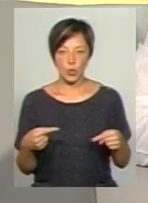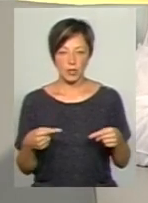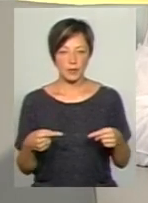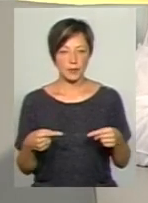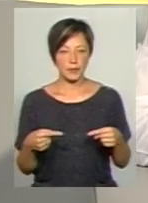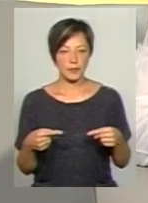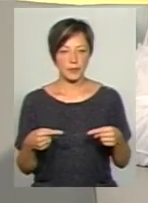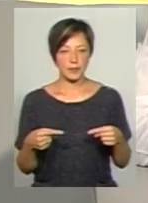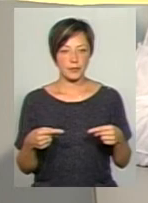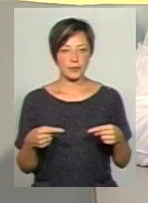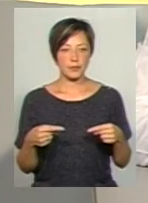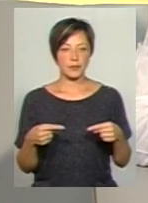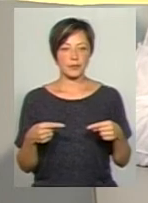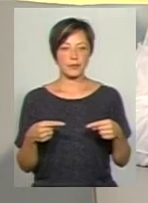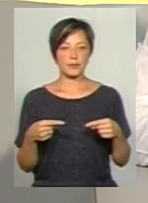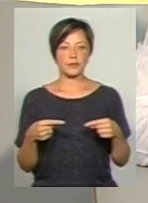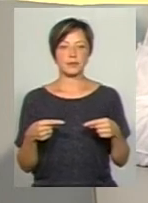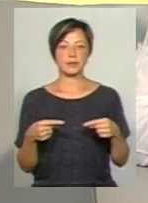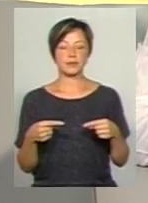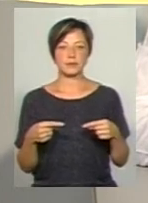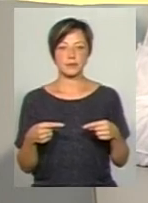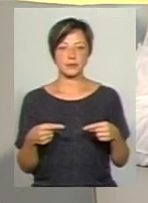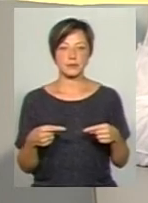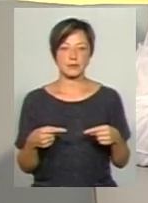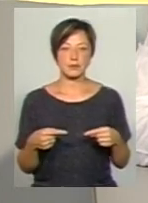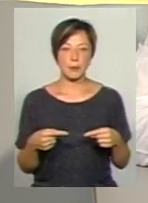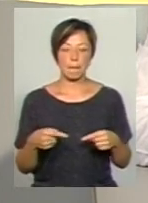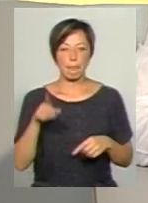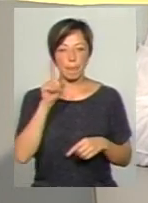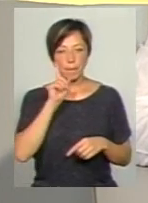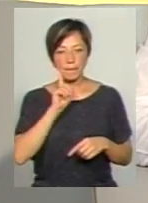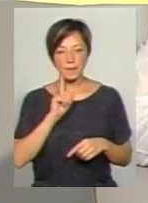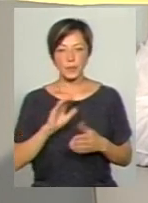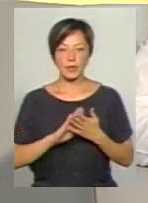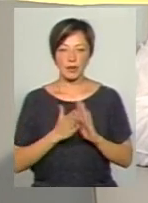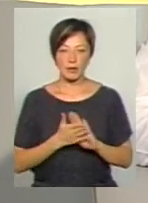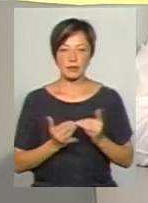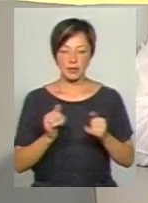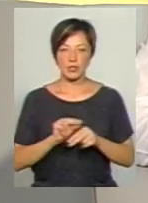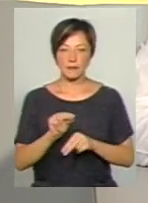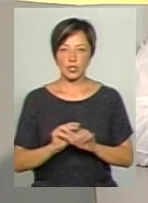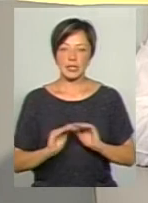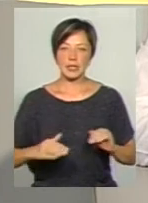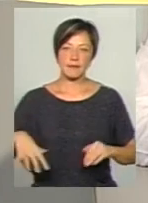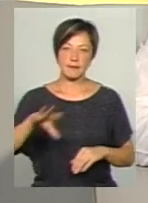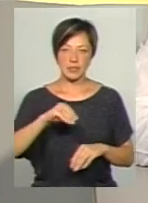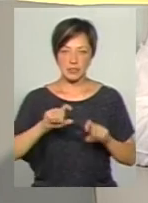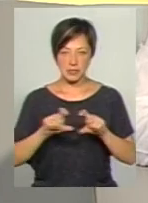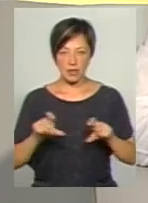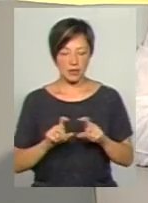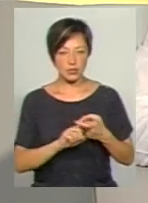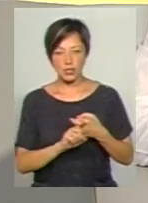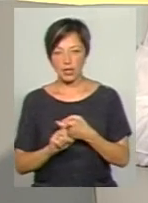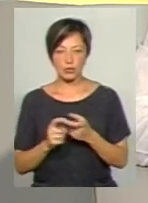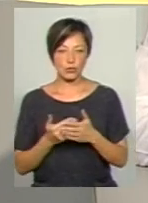комфортні умови для навчання дітей в усіх навчальних закладах, незалежно